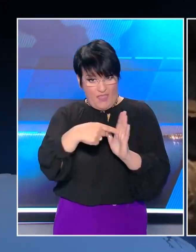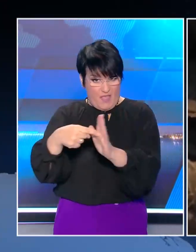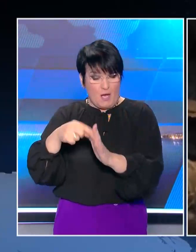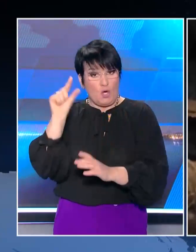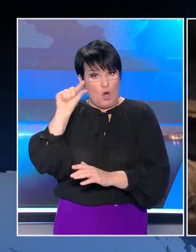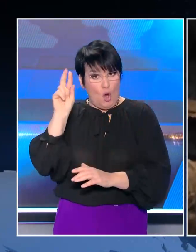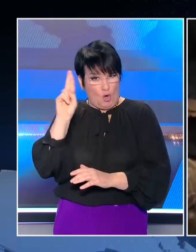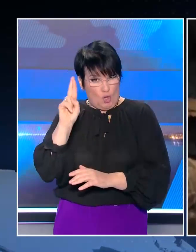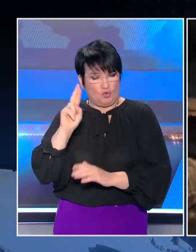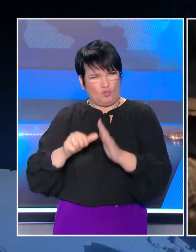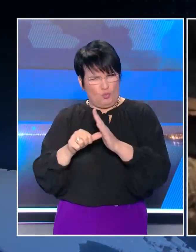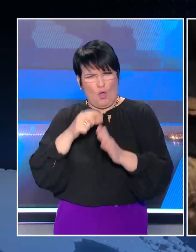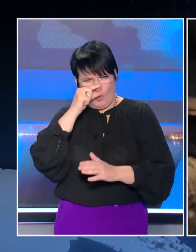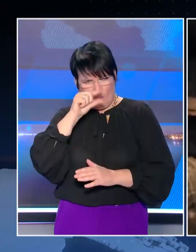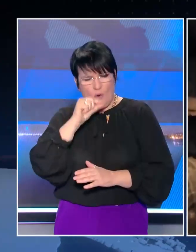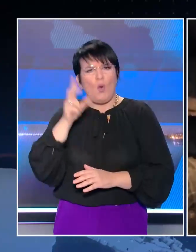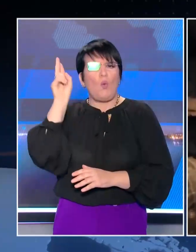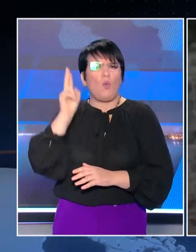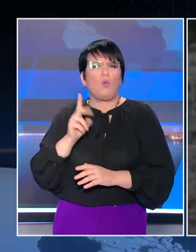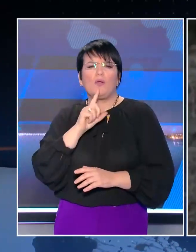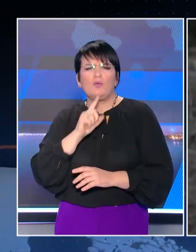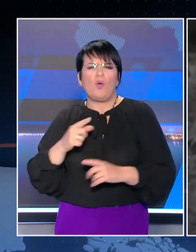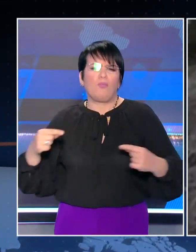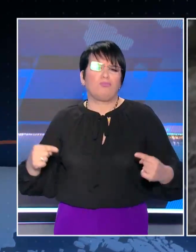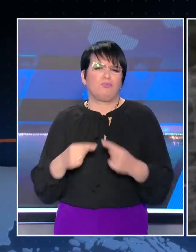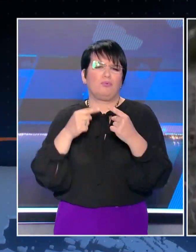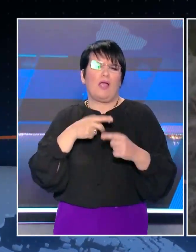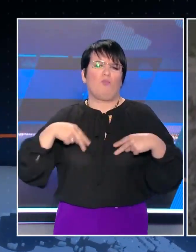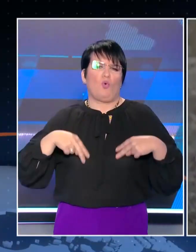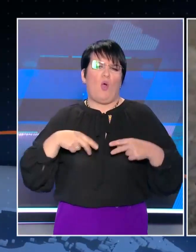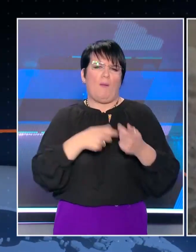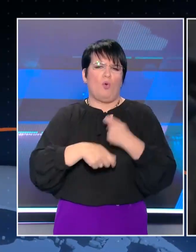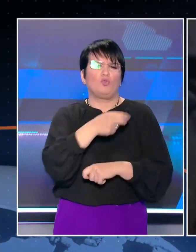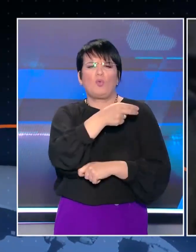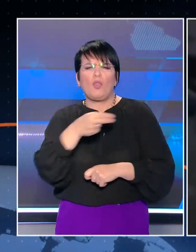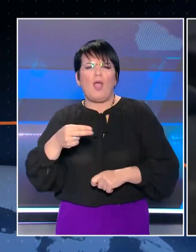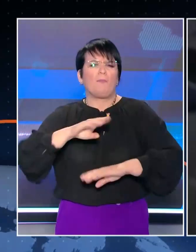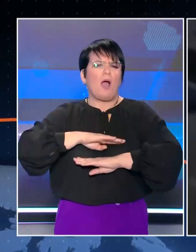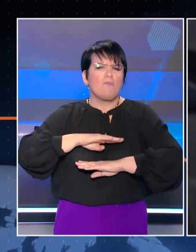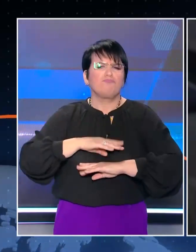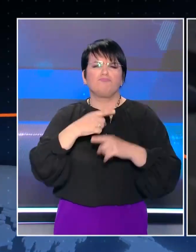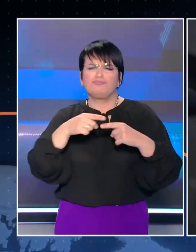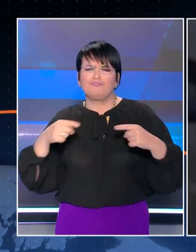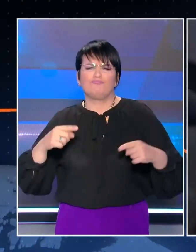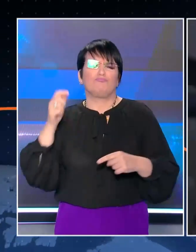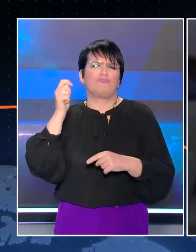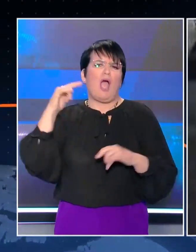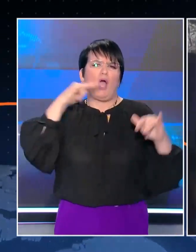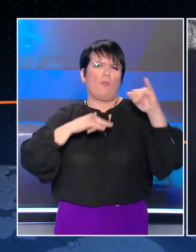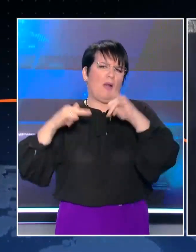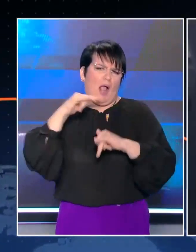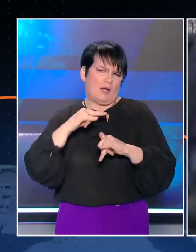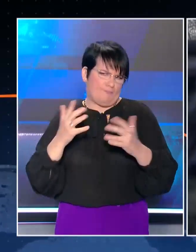Πρόεδρος με τον Υπουργό Εμπορίου κατά τη διάρκεια βίντεο κλήσεις σχετικά με την προμήθεια στρατιωτικών και πολιτικών